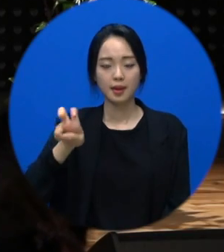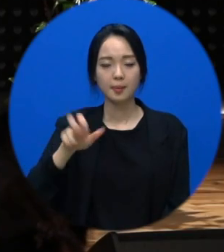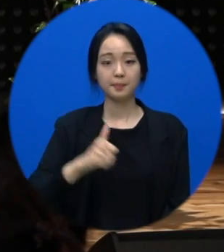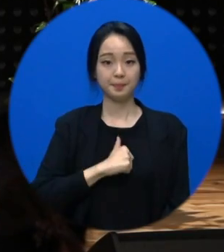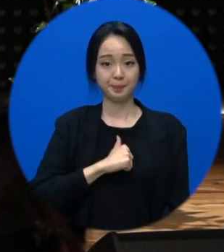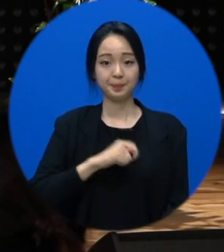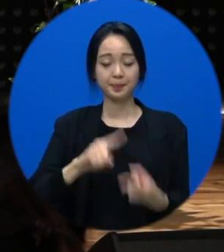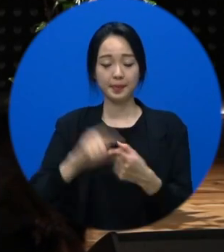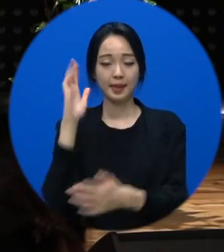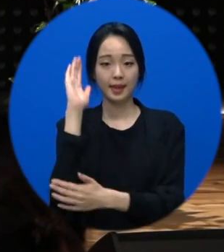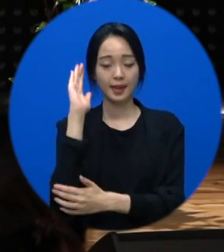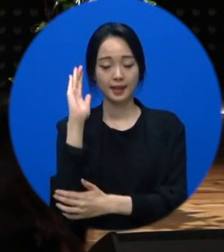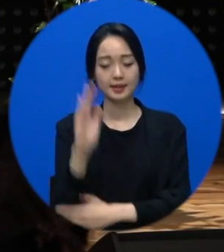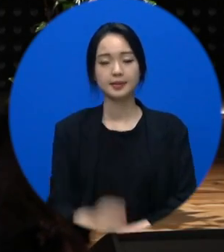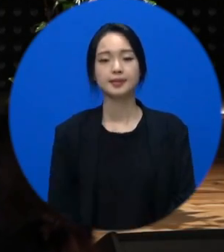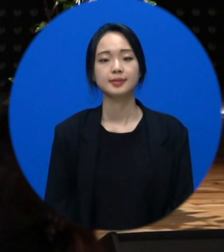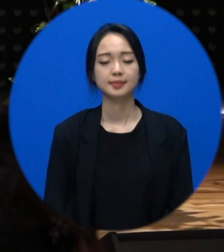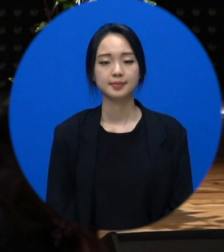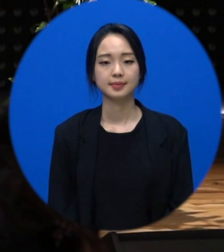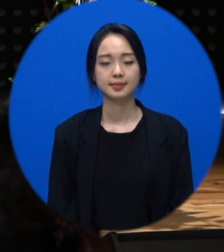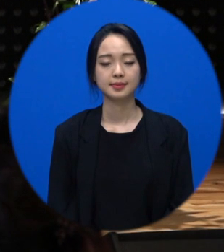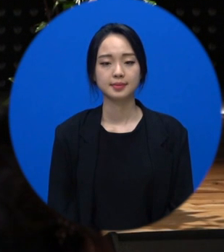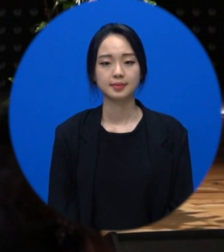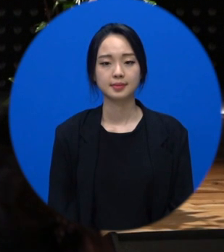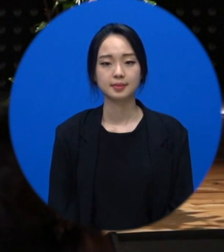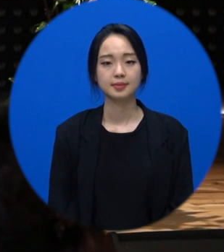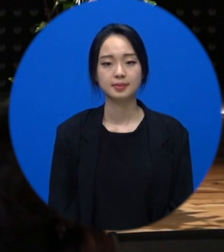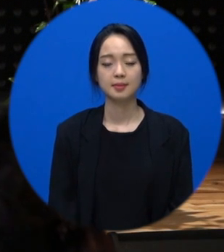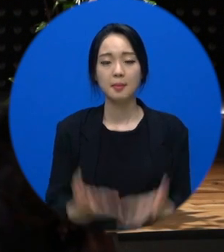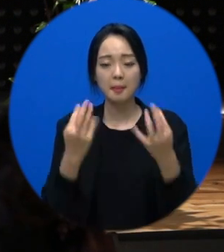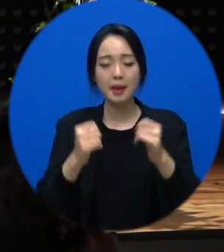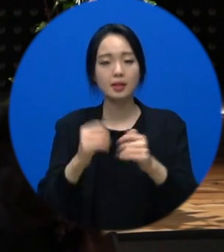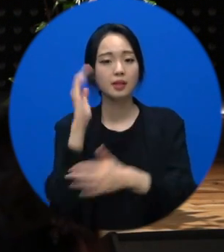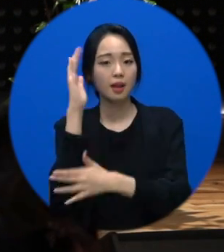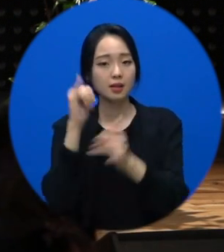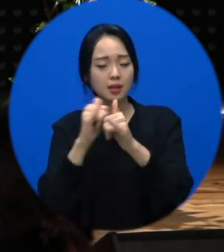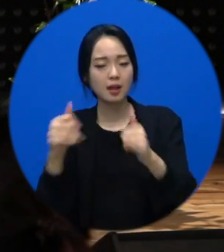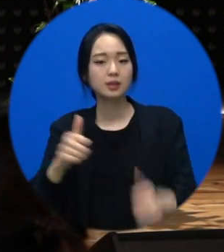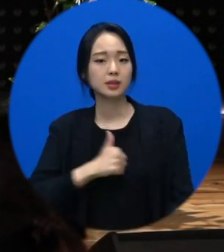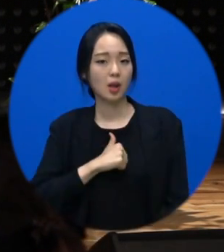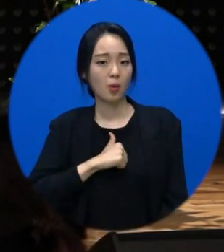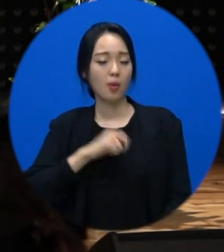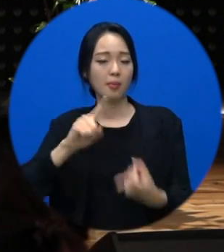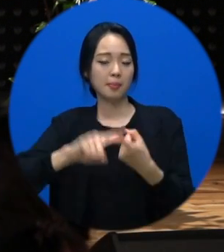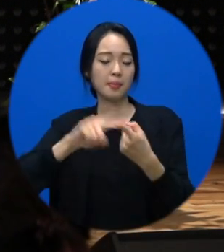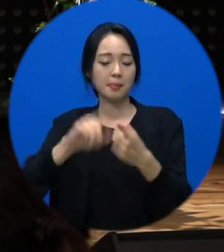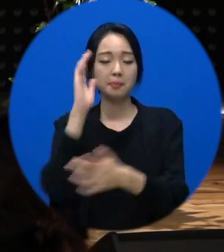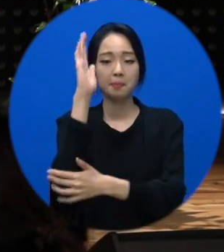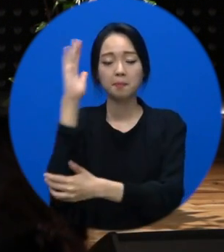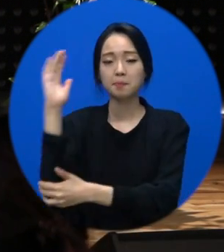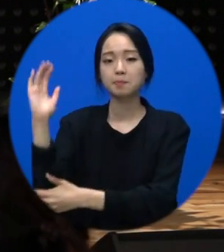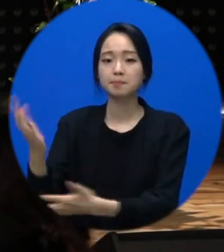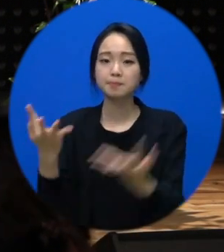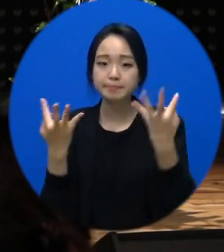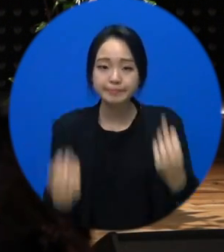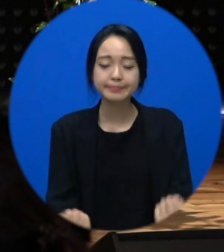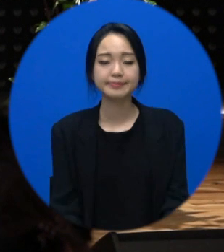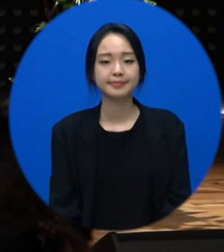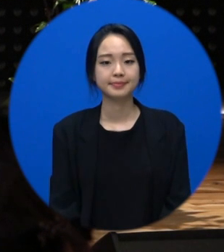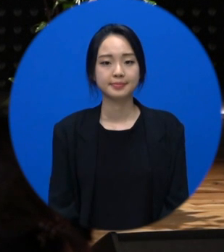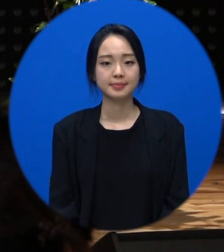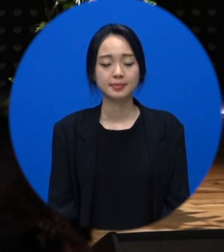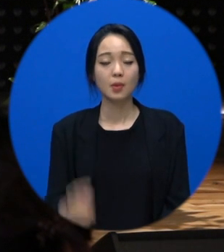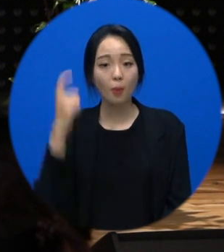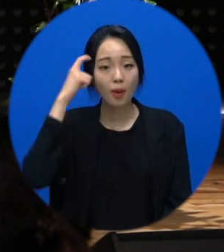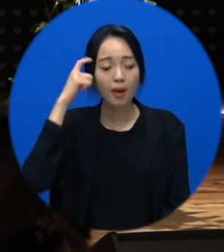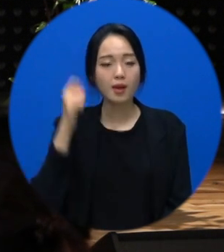강사분들이. 또는 유명한 분들도 그런 말씀 많이 하시고. 왜냐하면 자존감이 그렇게 중요한 거기 때문에 그래요. 그래서 저도